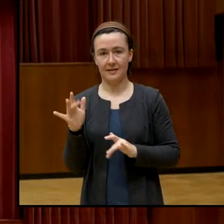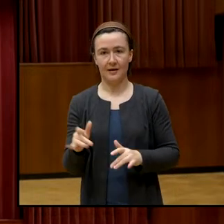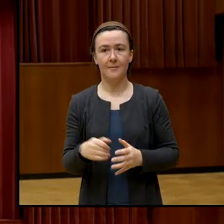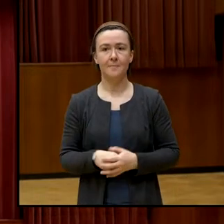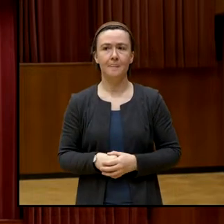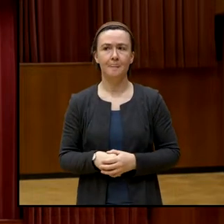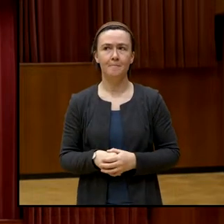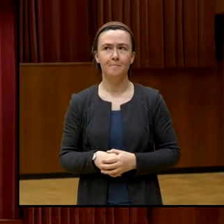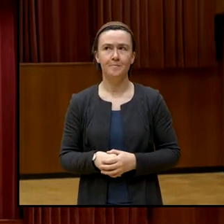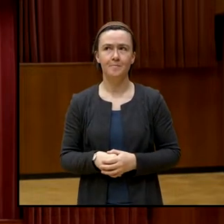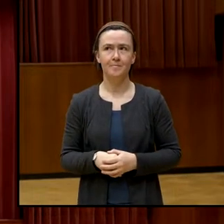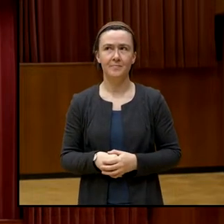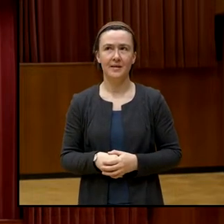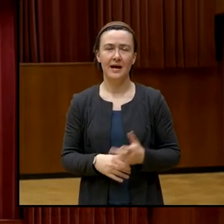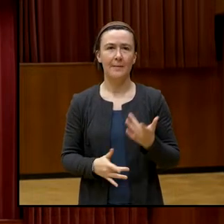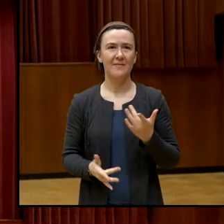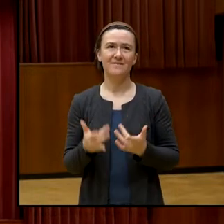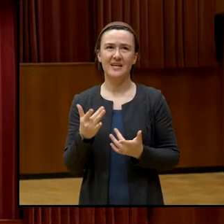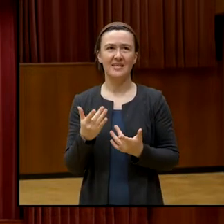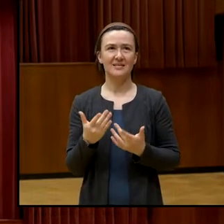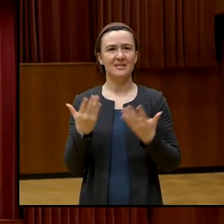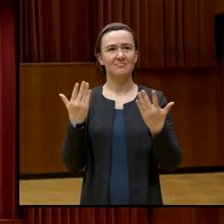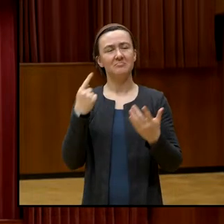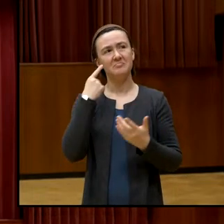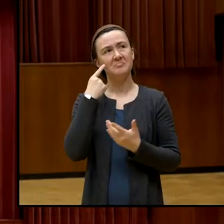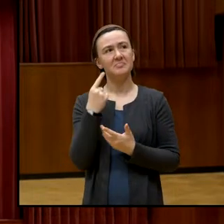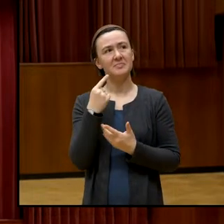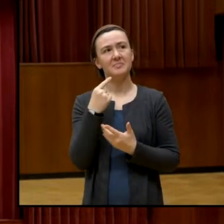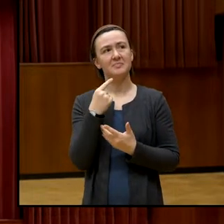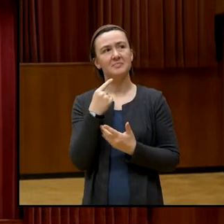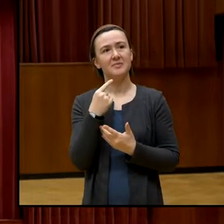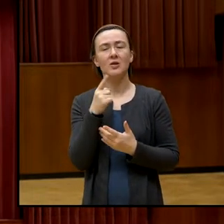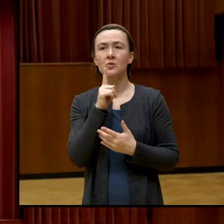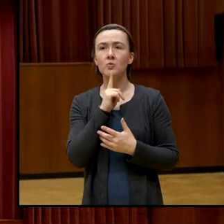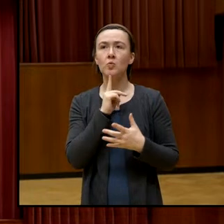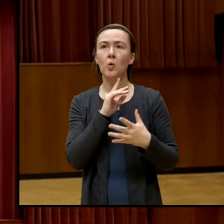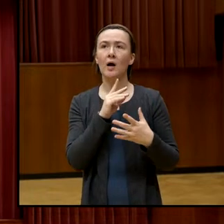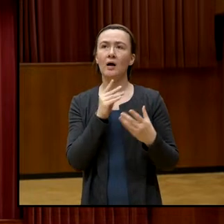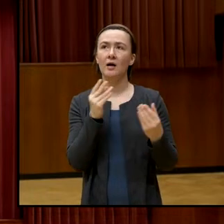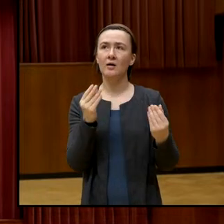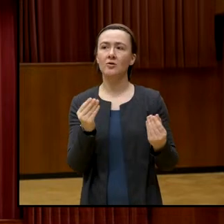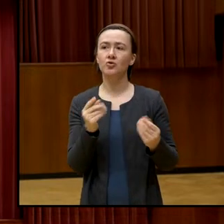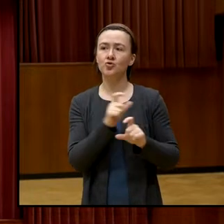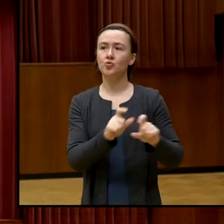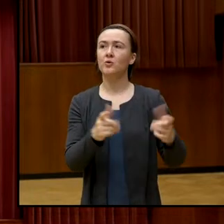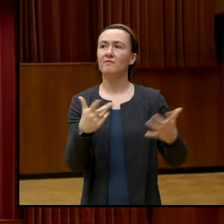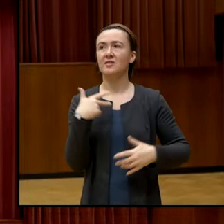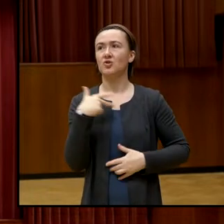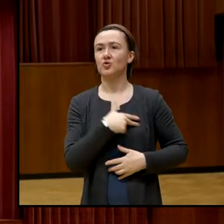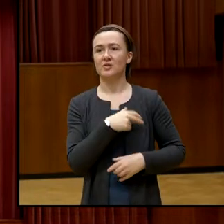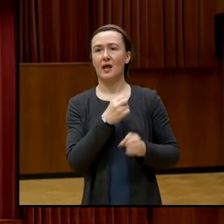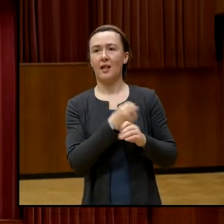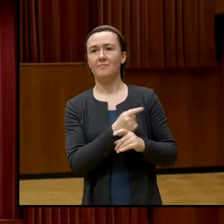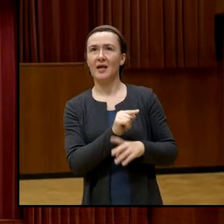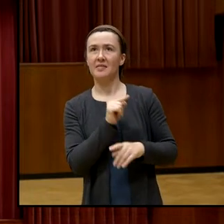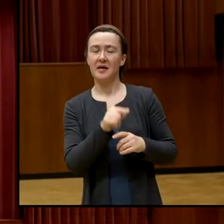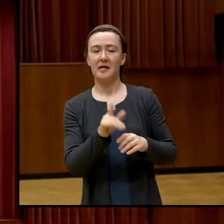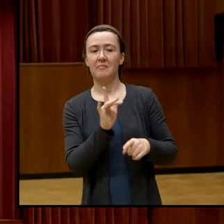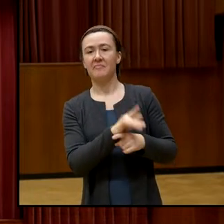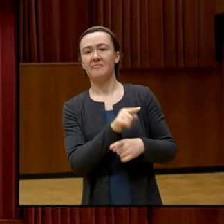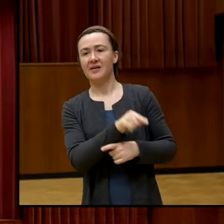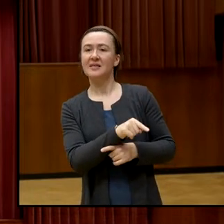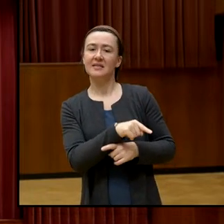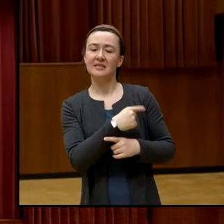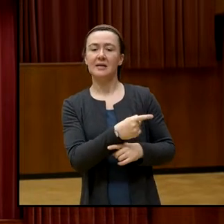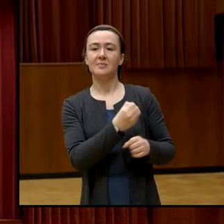Ist das nicht ein wenig zu verkürzt, den Glaubwürdigkeitsverlusten auf Social Media oder auf Social Media oder der destruktiven